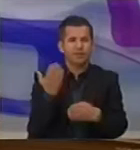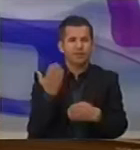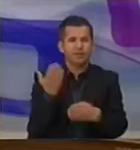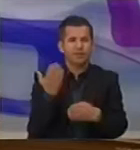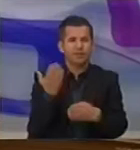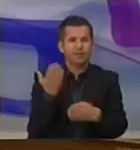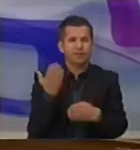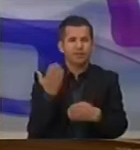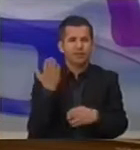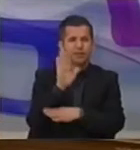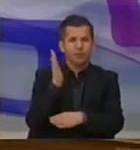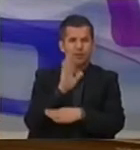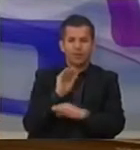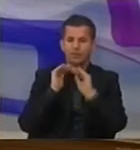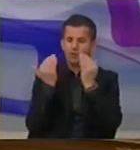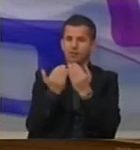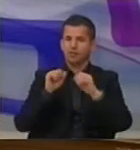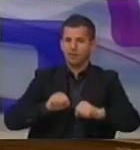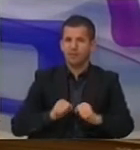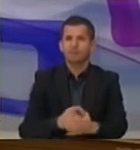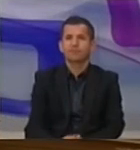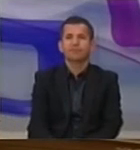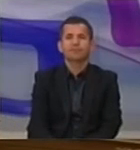Të ndëruar, kolegë deputet, kabinet qeveritarë.